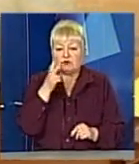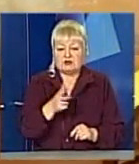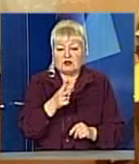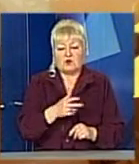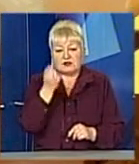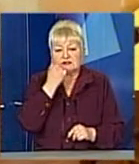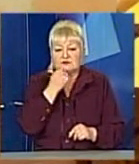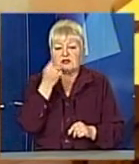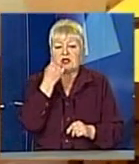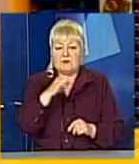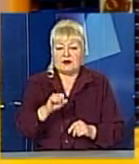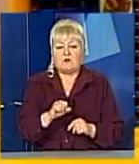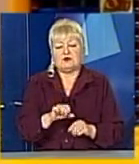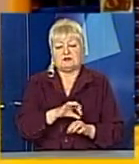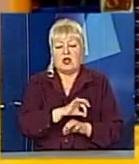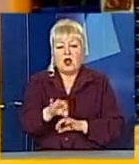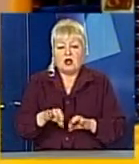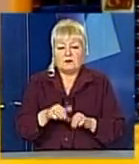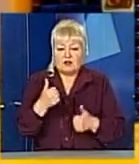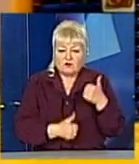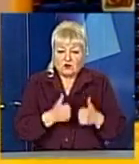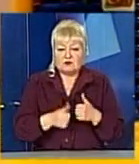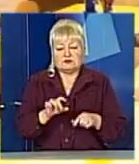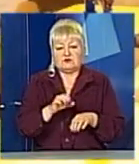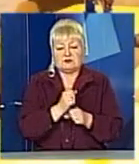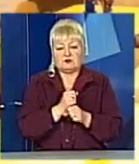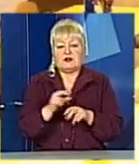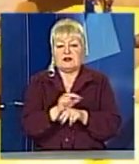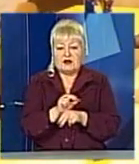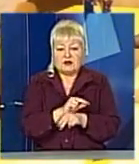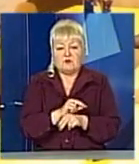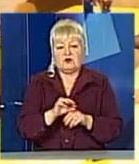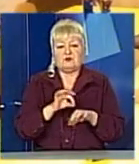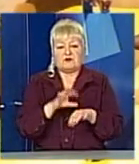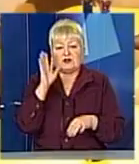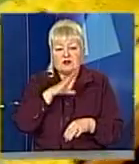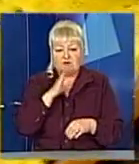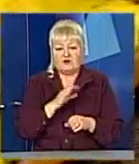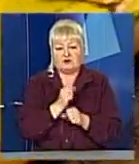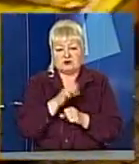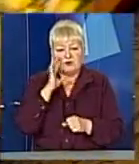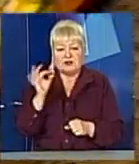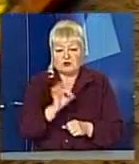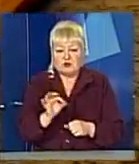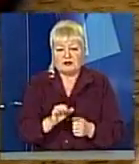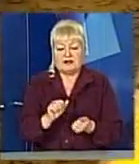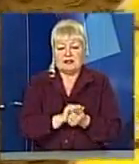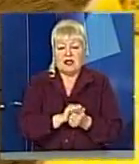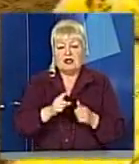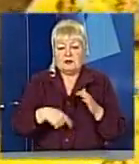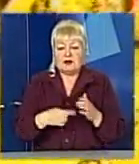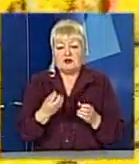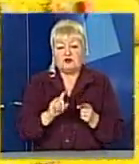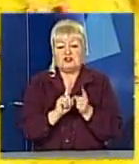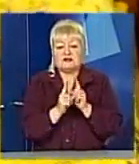обласних конкурсах мікропроектів тут зробили ремонт, провели воду, облаштували санвузли та пральню. А ще замінили частину внутрішніх